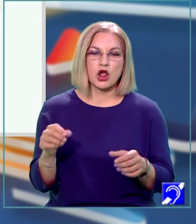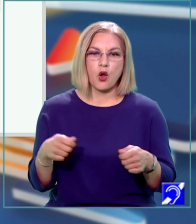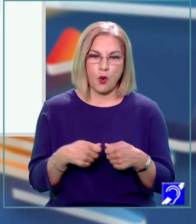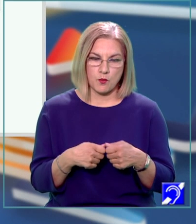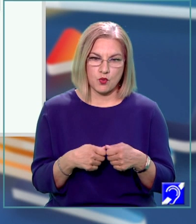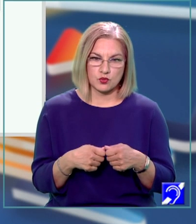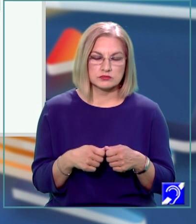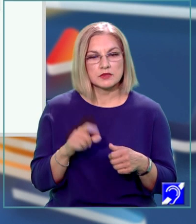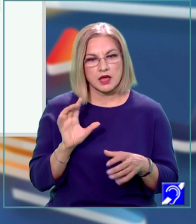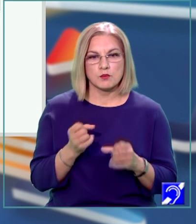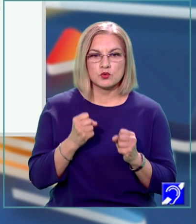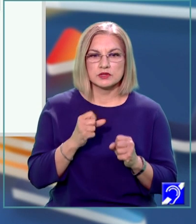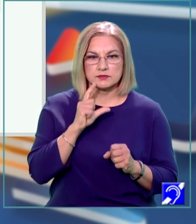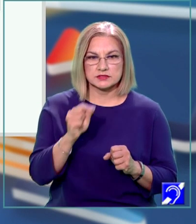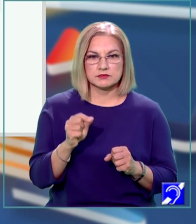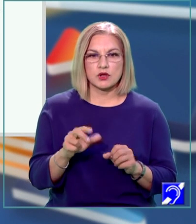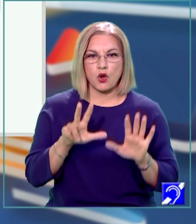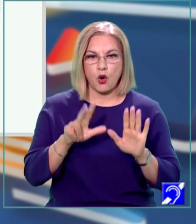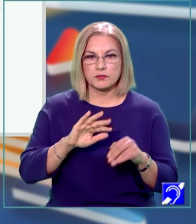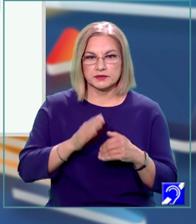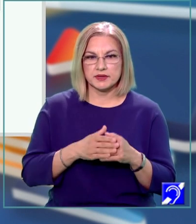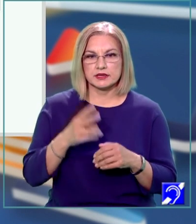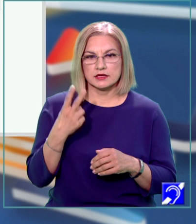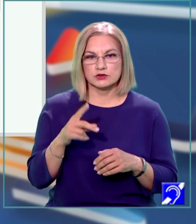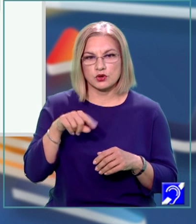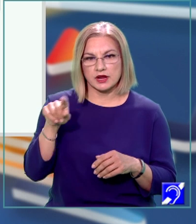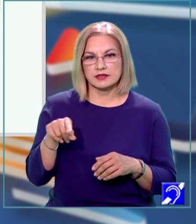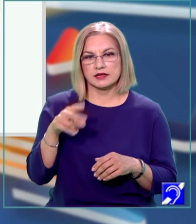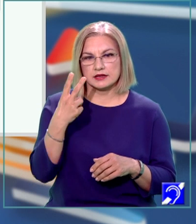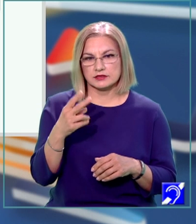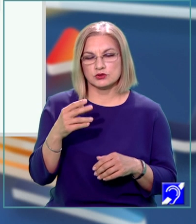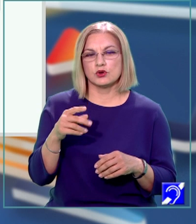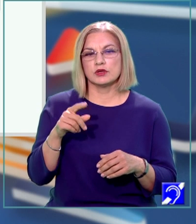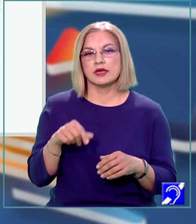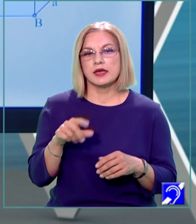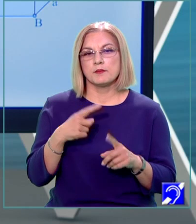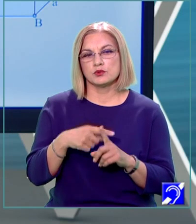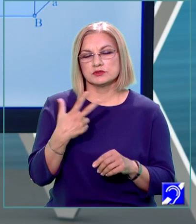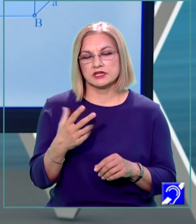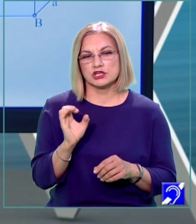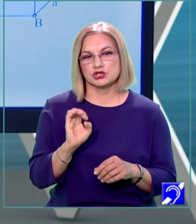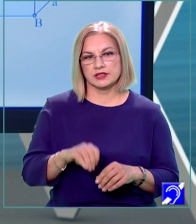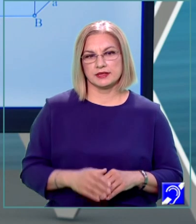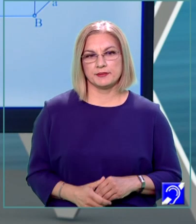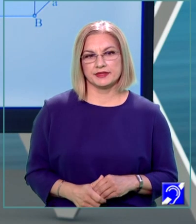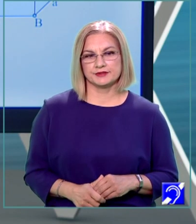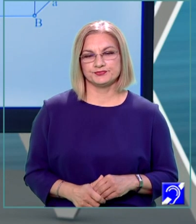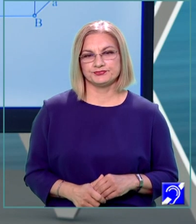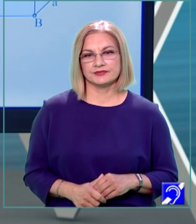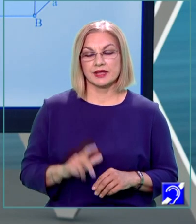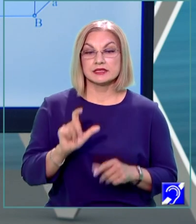prezentăm rezultatul ca 8 pe lângă 2 radical din 2 plus 3 centimetri. În cubul